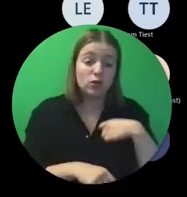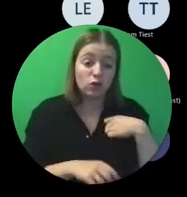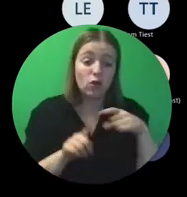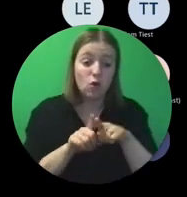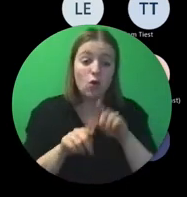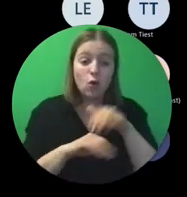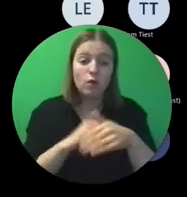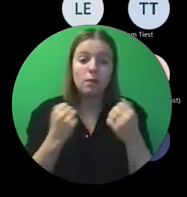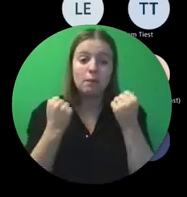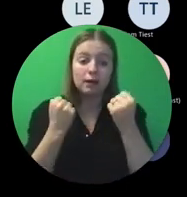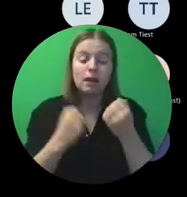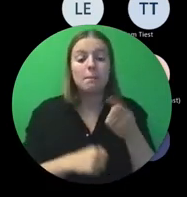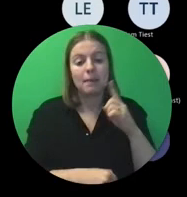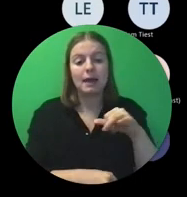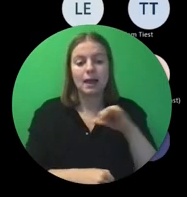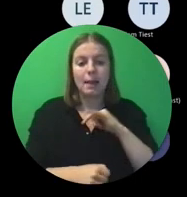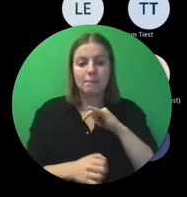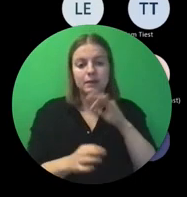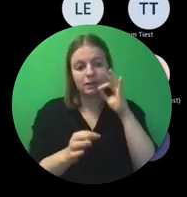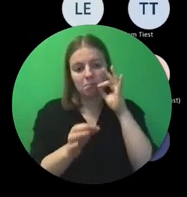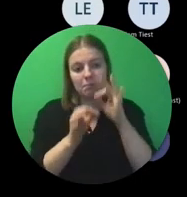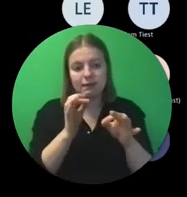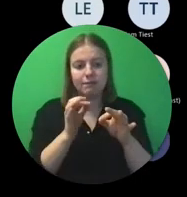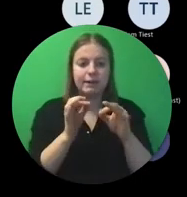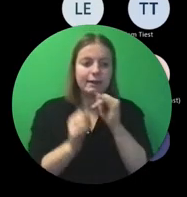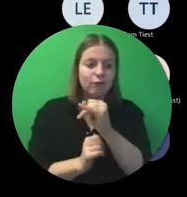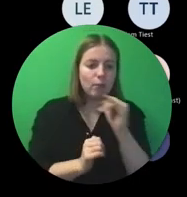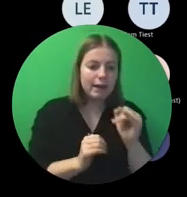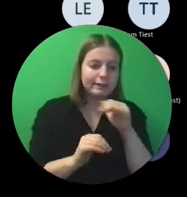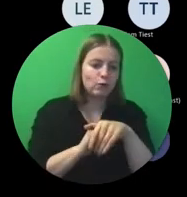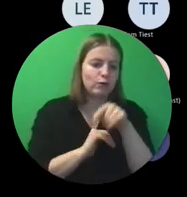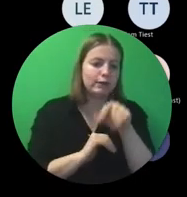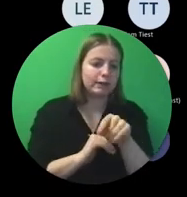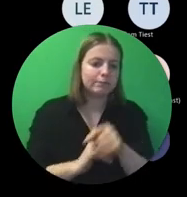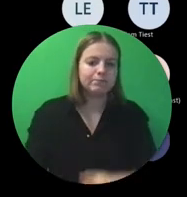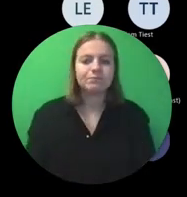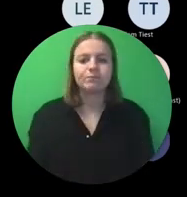maar daar hebben we meer specifieke informatie over.